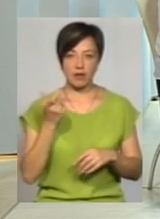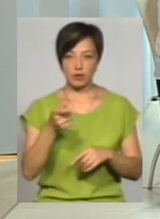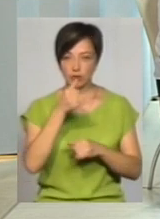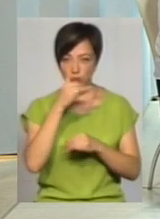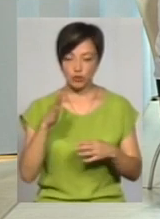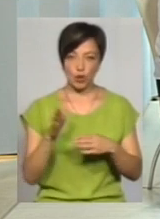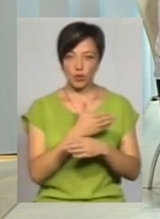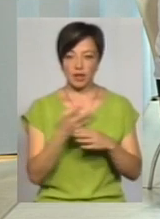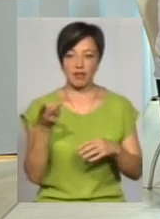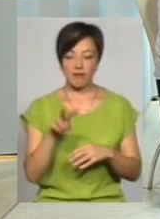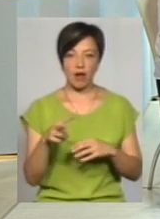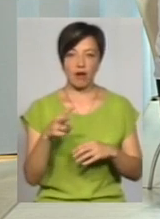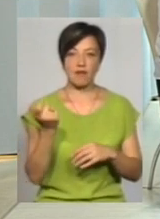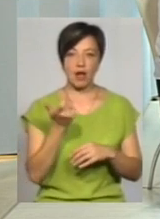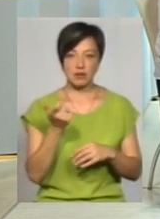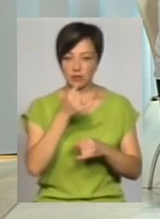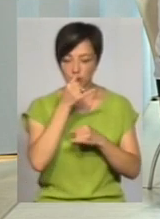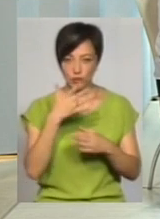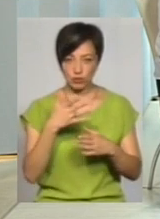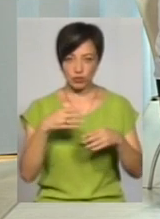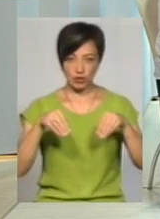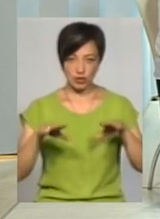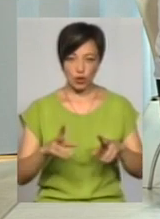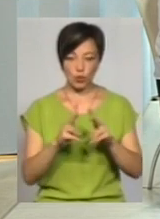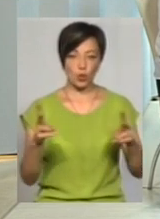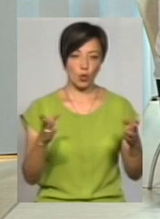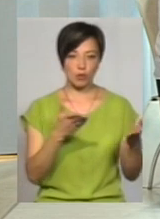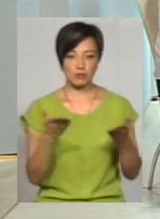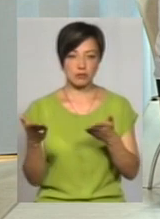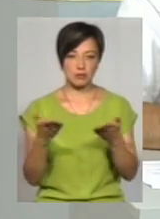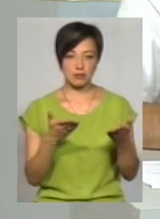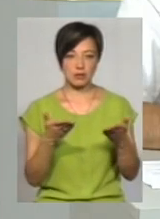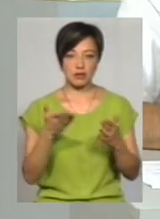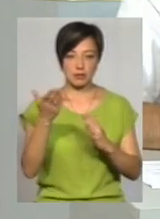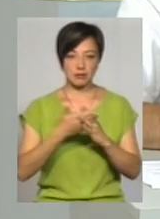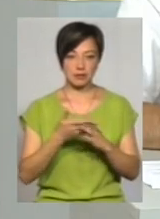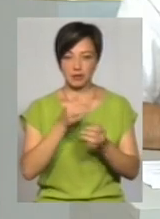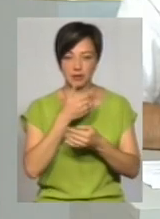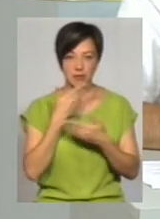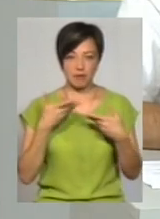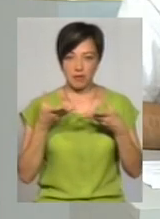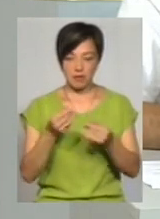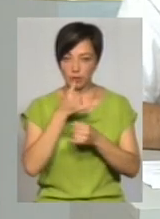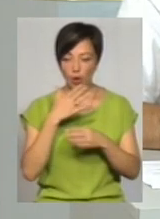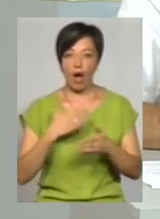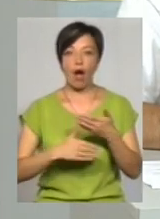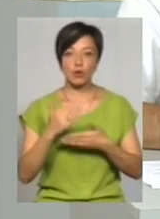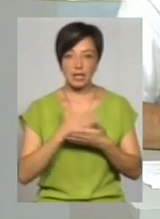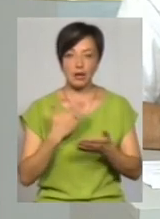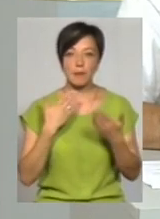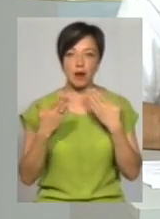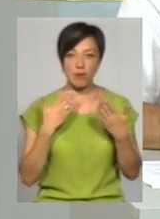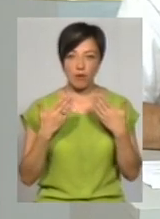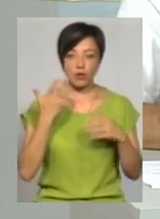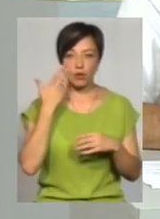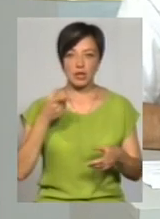можуть розділитися, два власника спільну долю не можуть знайти. Хтось з ким впливує, як ви розумієте, ми не маємо ніякого. А от останні перемовини після